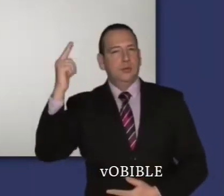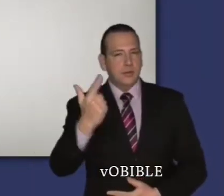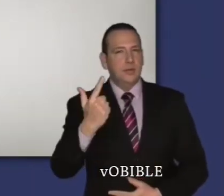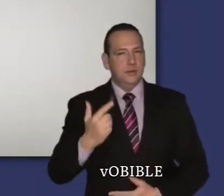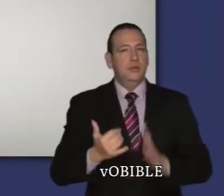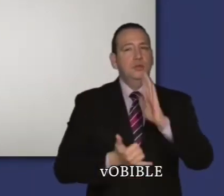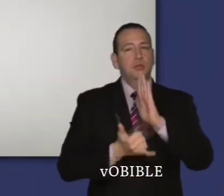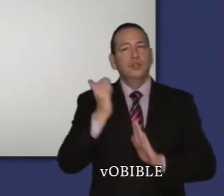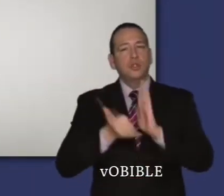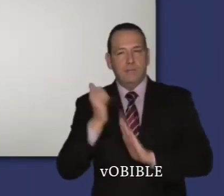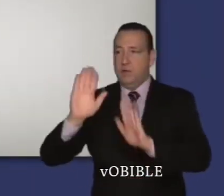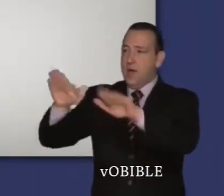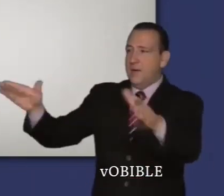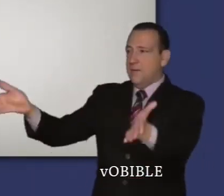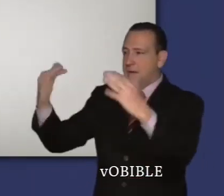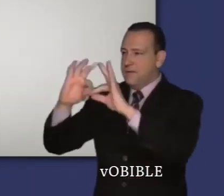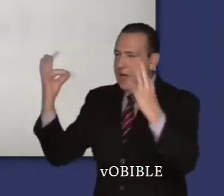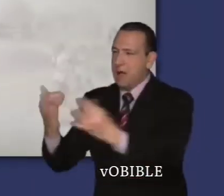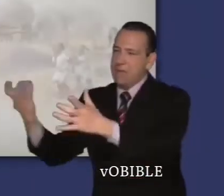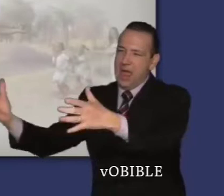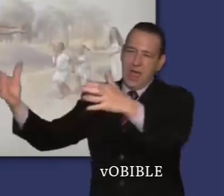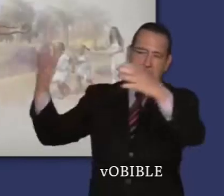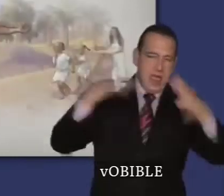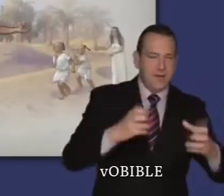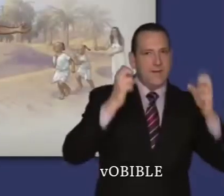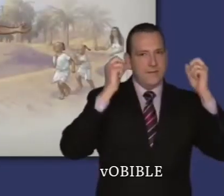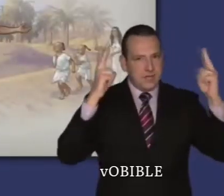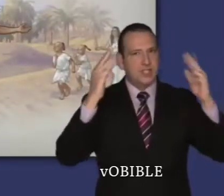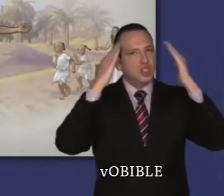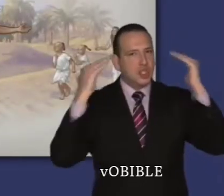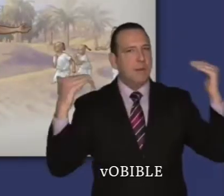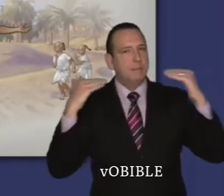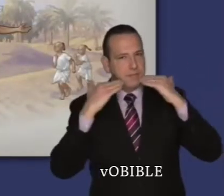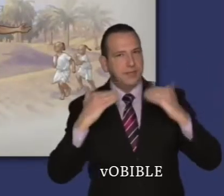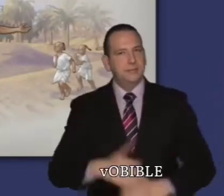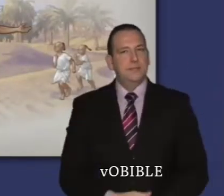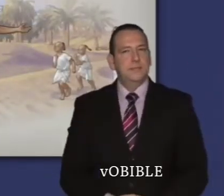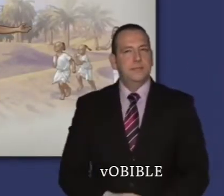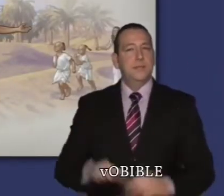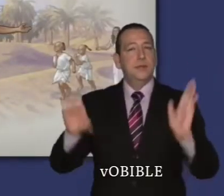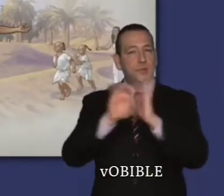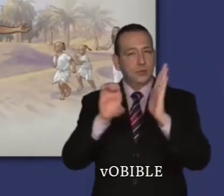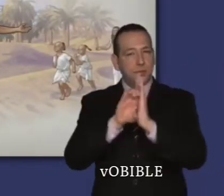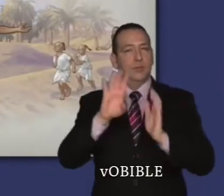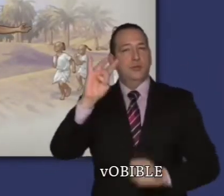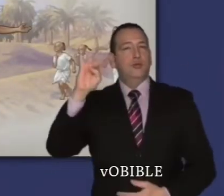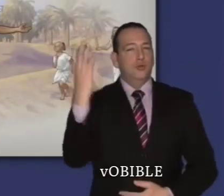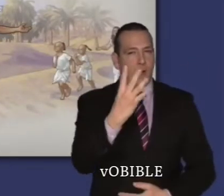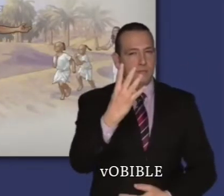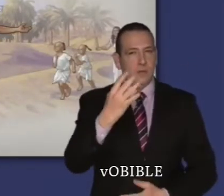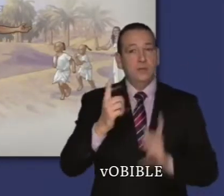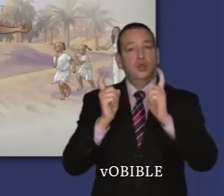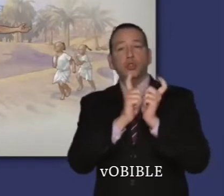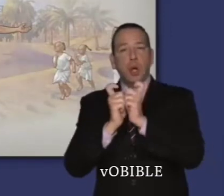Dans les chapitres 42 à 47, Joseph retrouve les membres de sa famille qui viennent s'installer en Égypte où